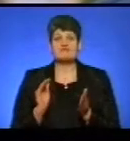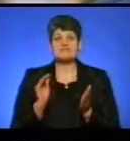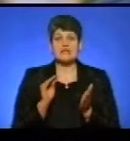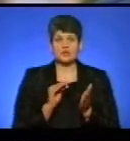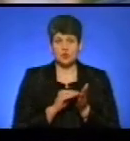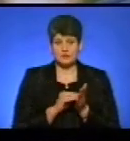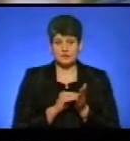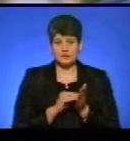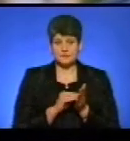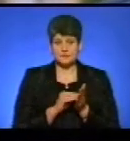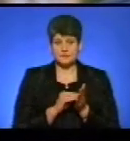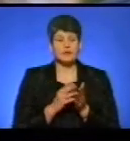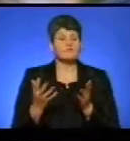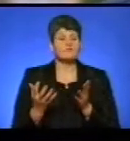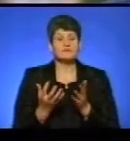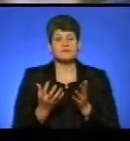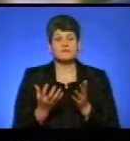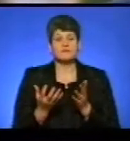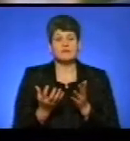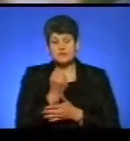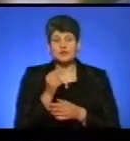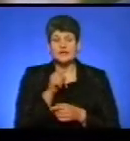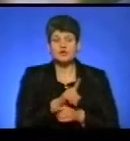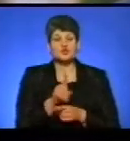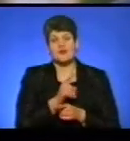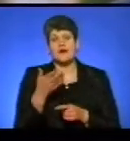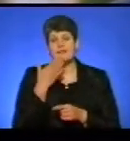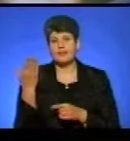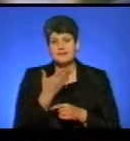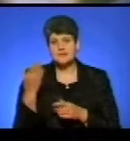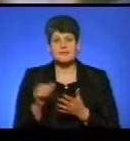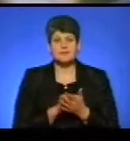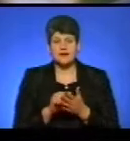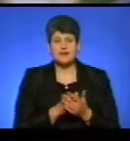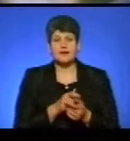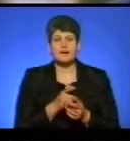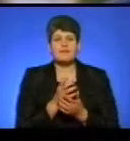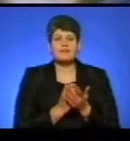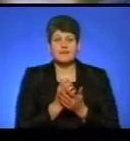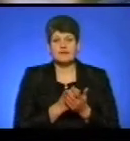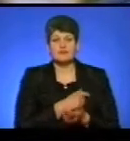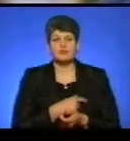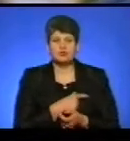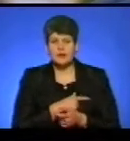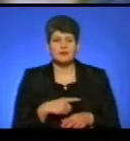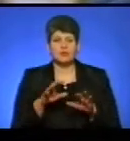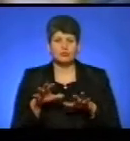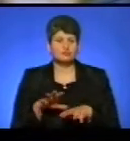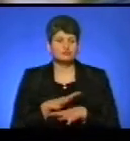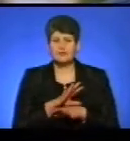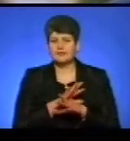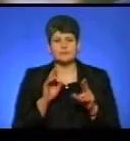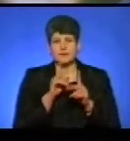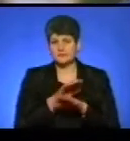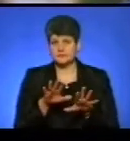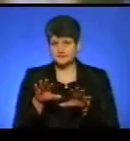Було встановлено те, що агітаційні матеріали кандидатів в депутати, кандидатів на голови, вони розташовувалися невідведених для